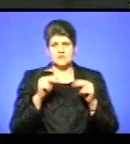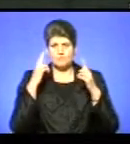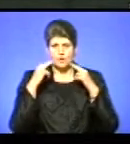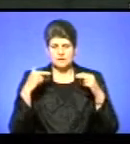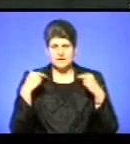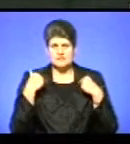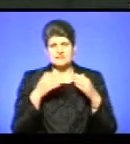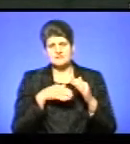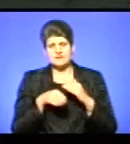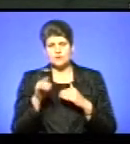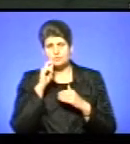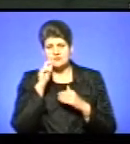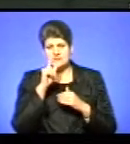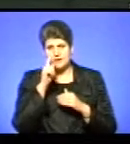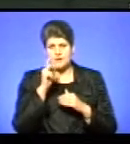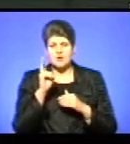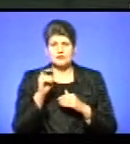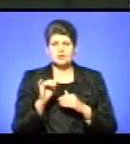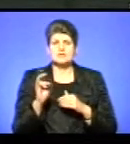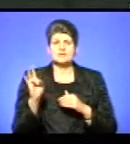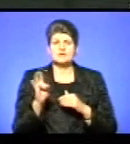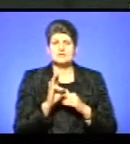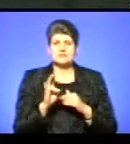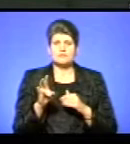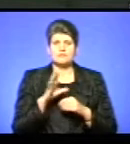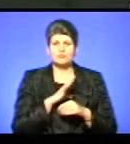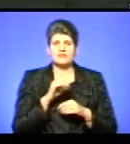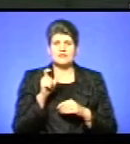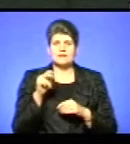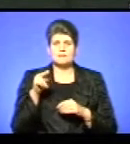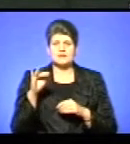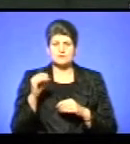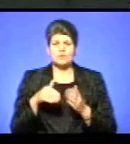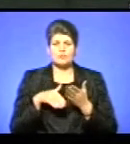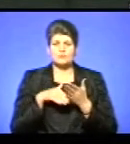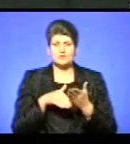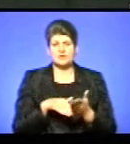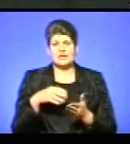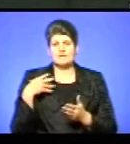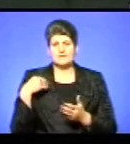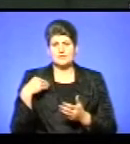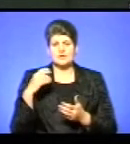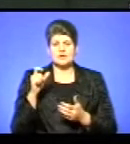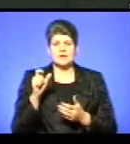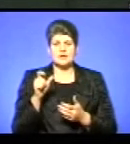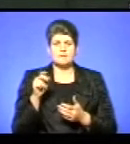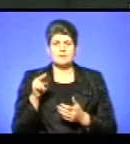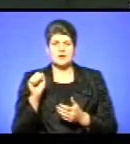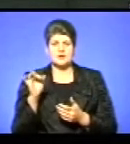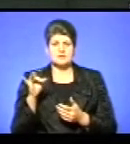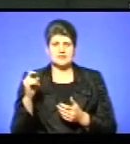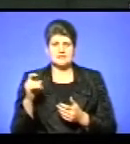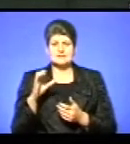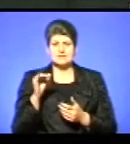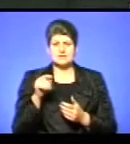Української греко-католицької церкви із підпілля владика Михаїл був єпископом-помічником Львівської архієпархії. Із січня 1990